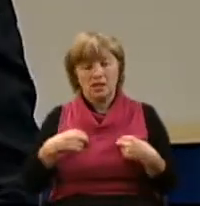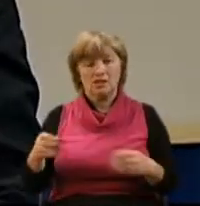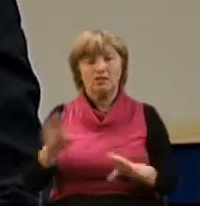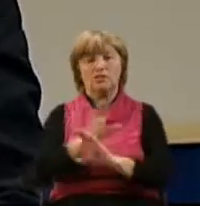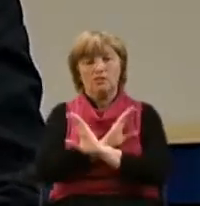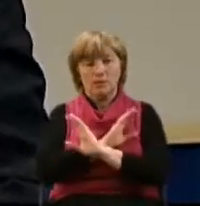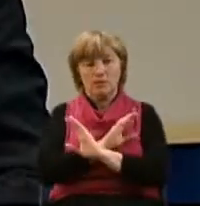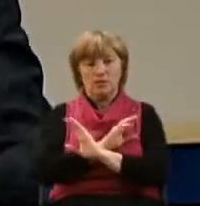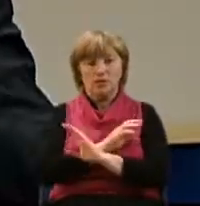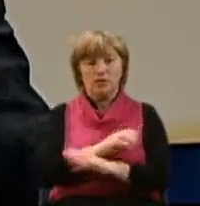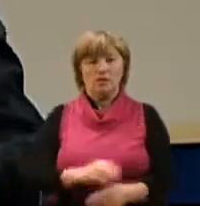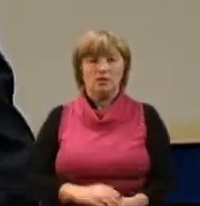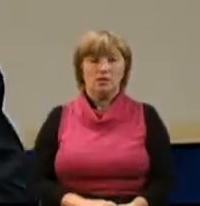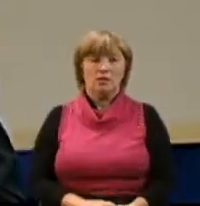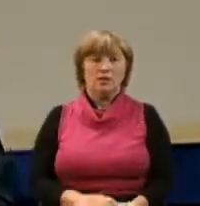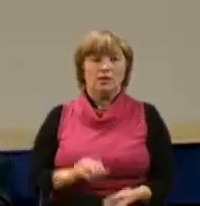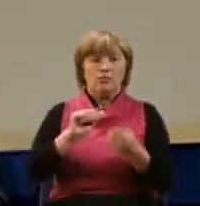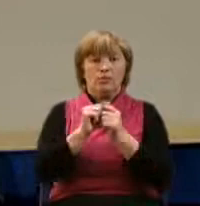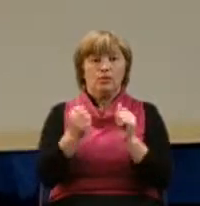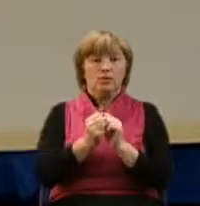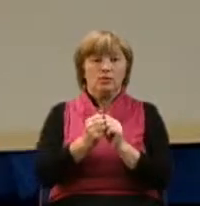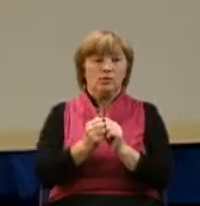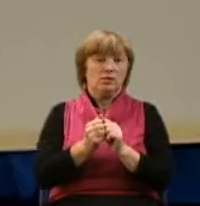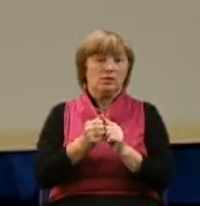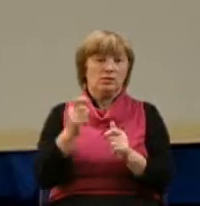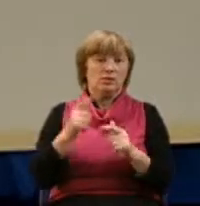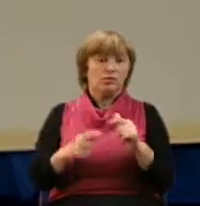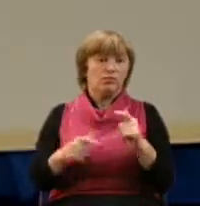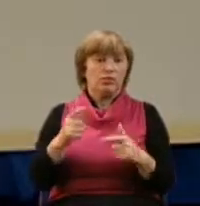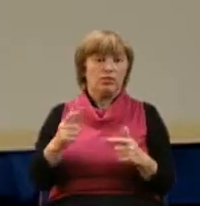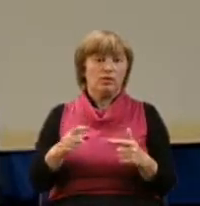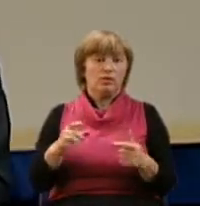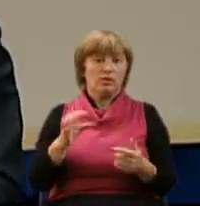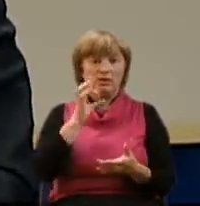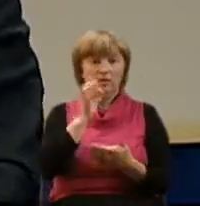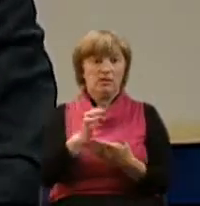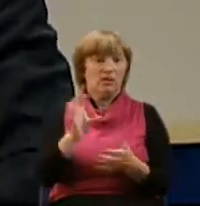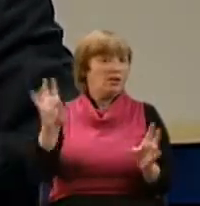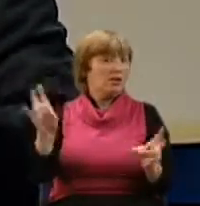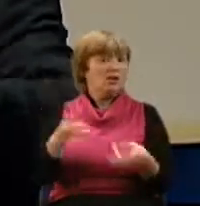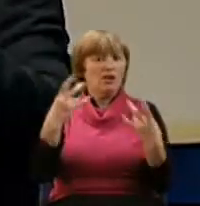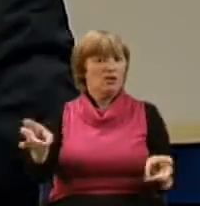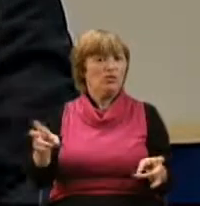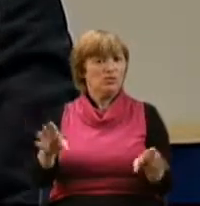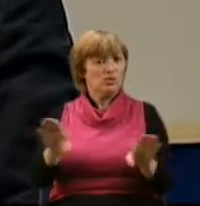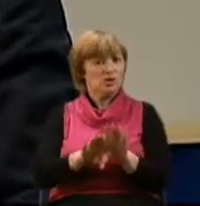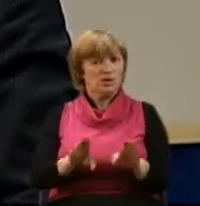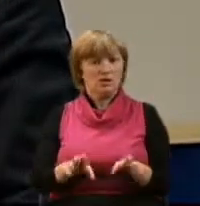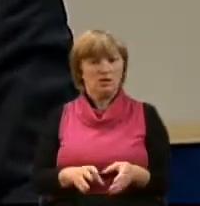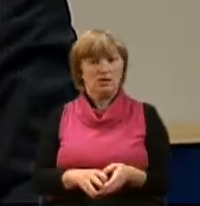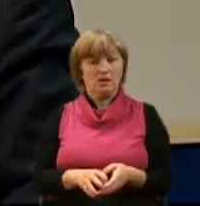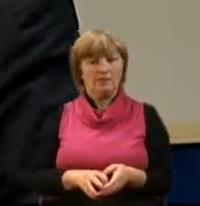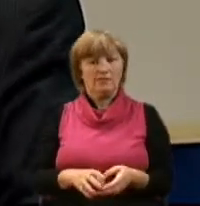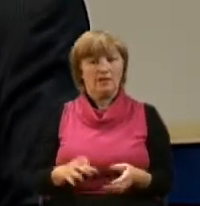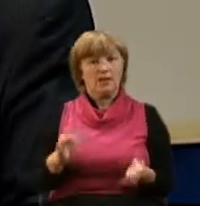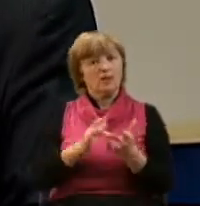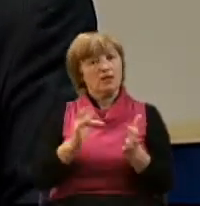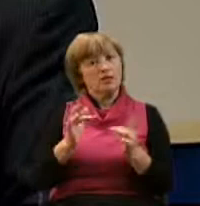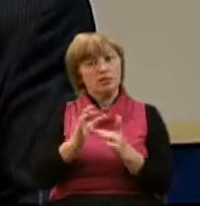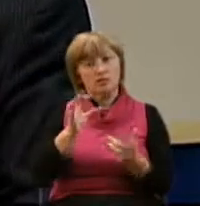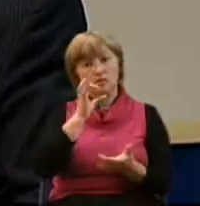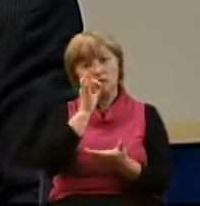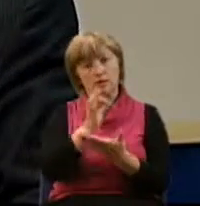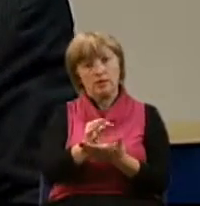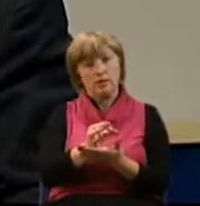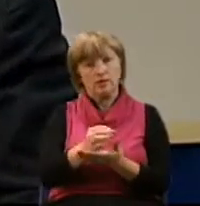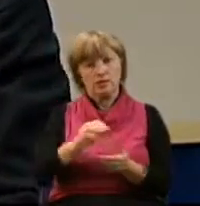умереть. И Петр начал прикословить и говорить Иисусу, да не будет это с тобой. И Иисус сказал